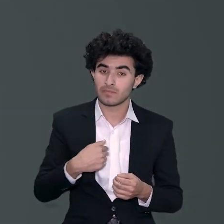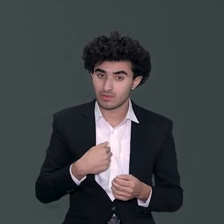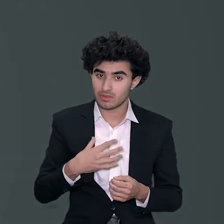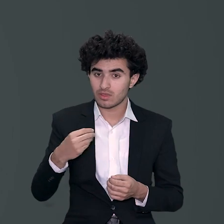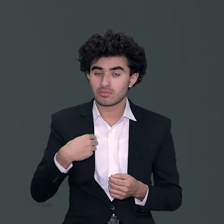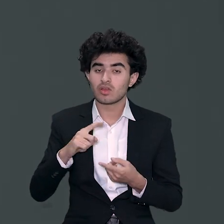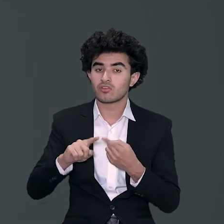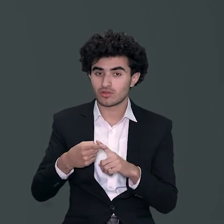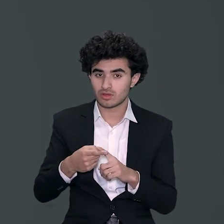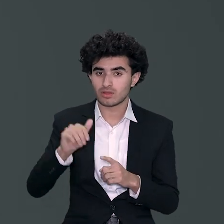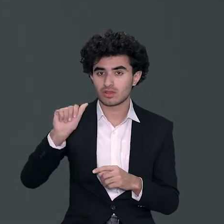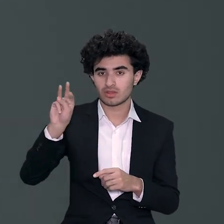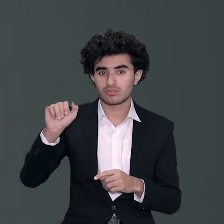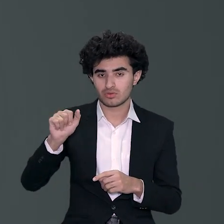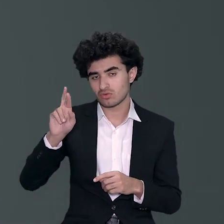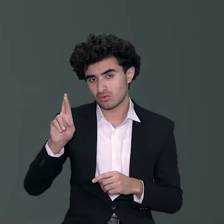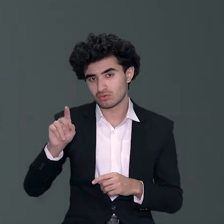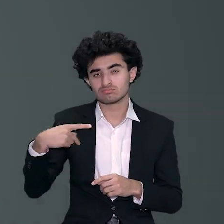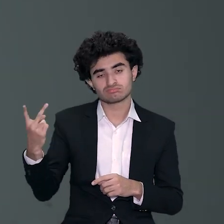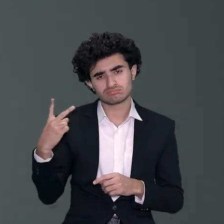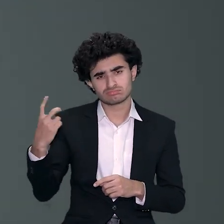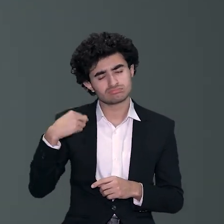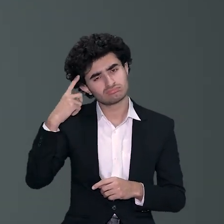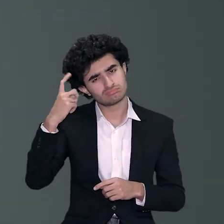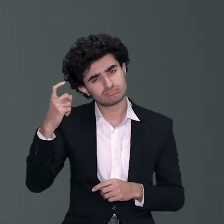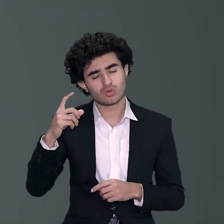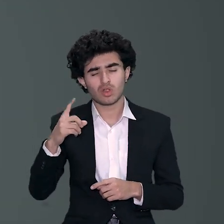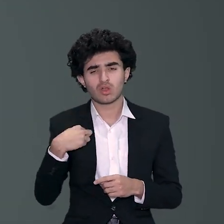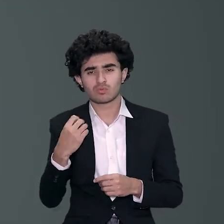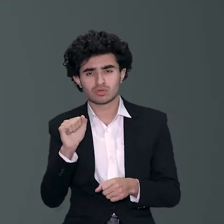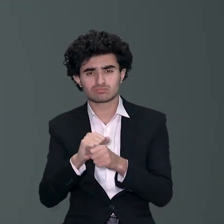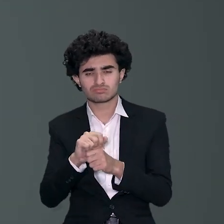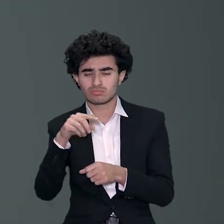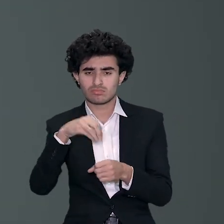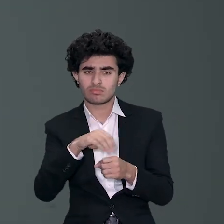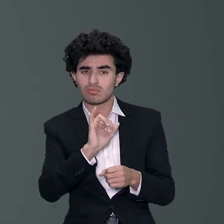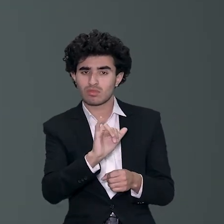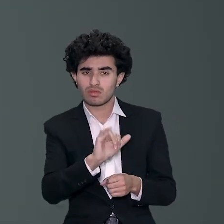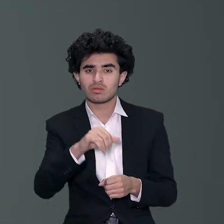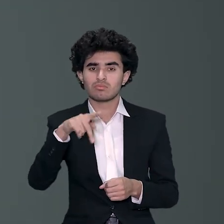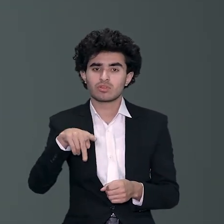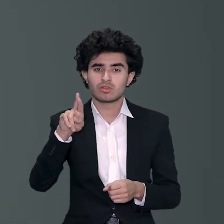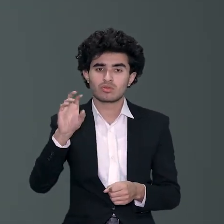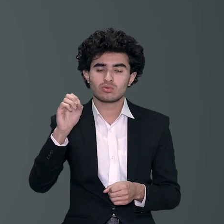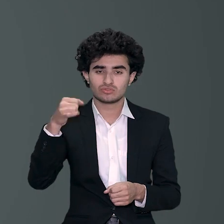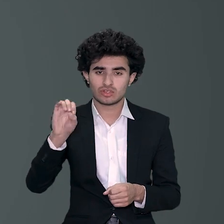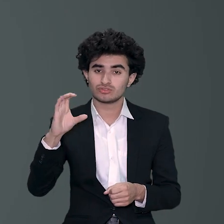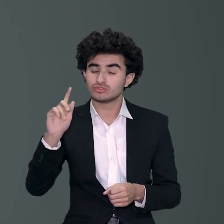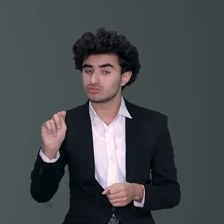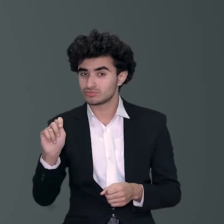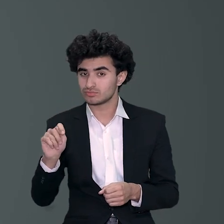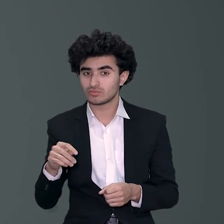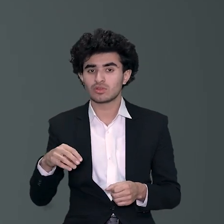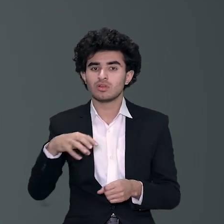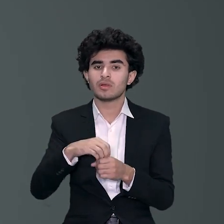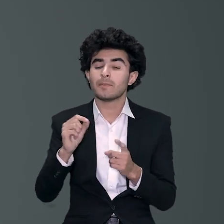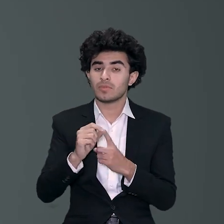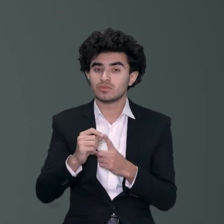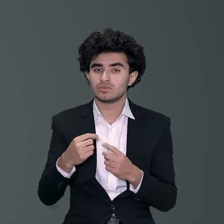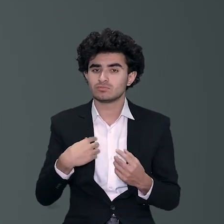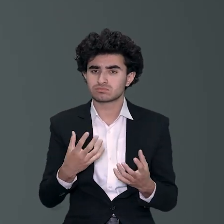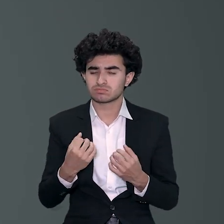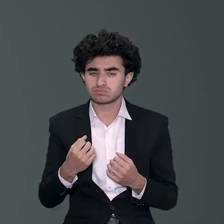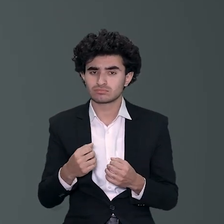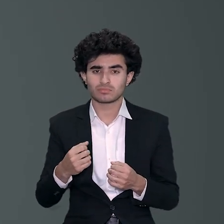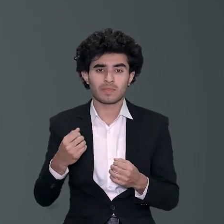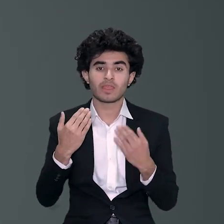part of that objective so میں اور میرا ایک دوست امار علی ایوب so we got together ہم دونوں نے کہا اس پروجیکٹ پہ ہم